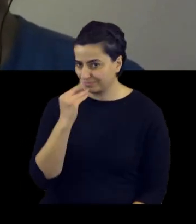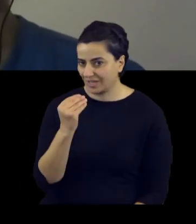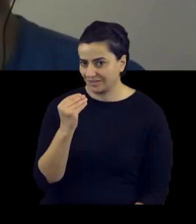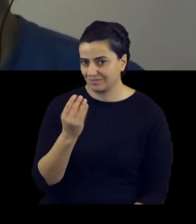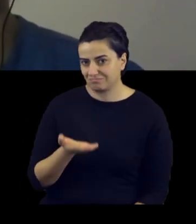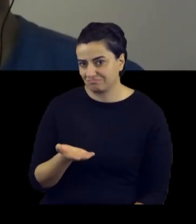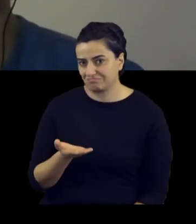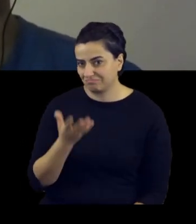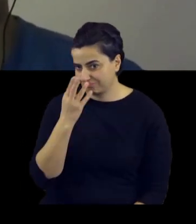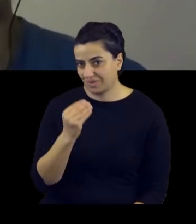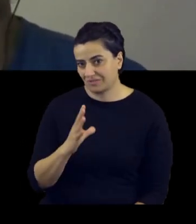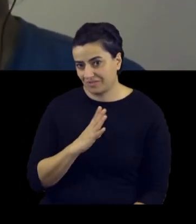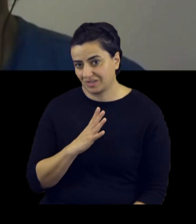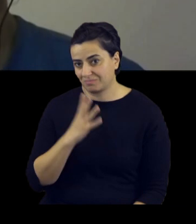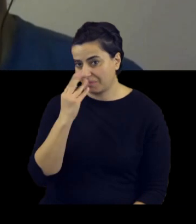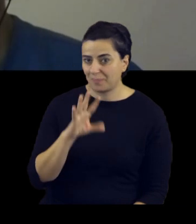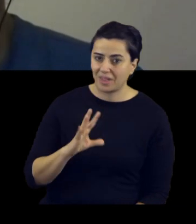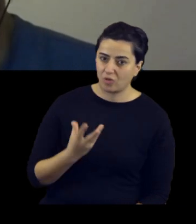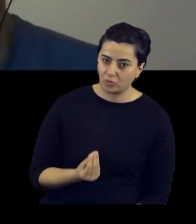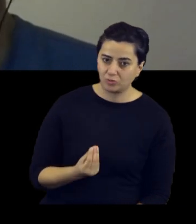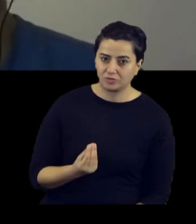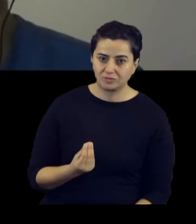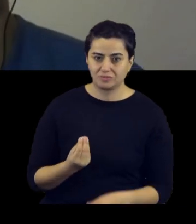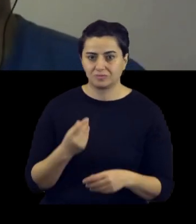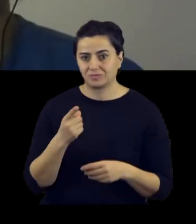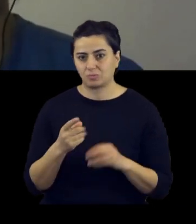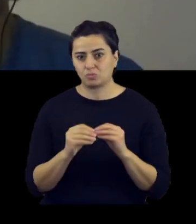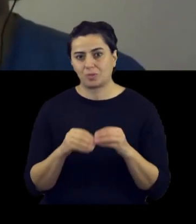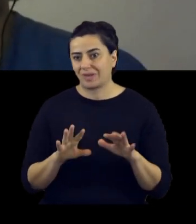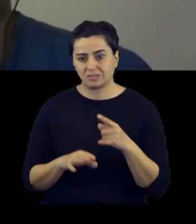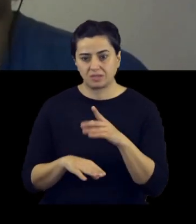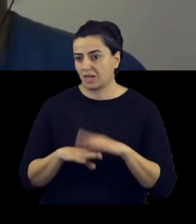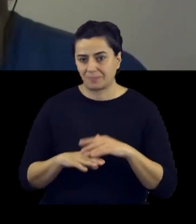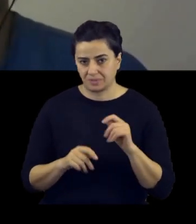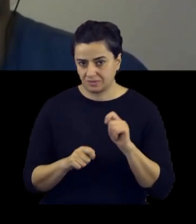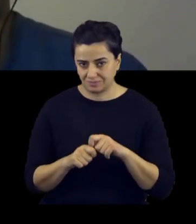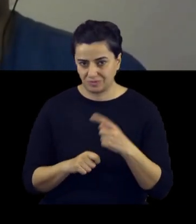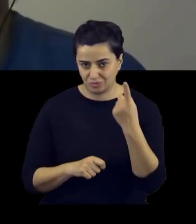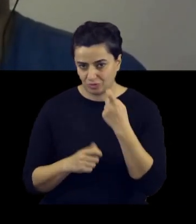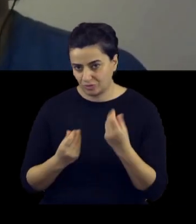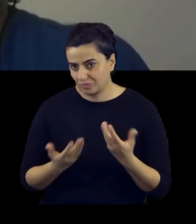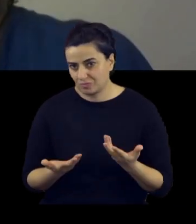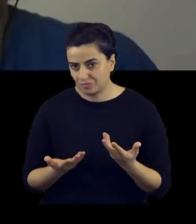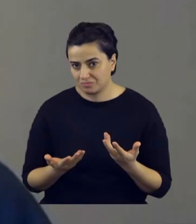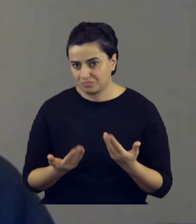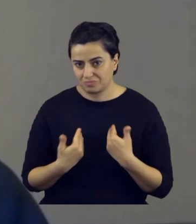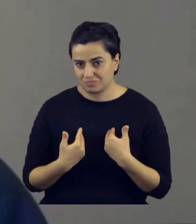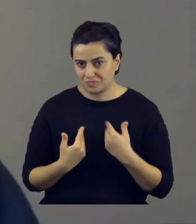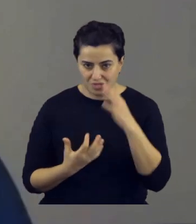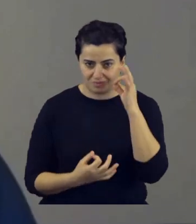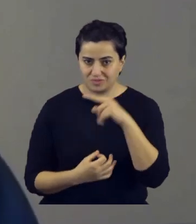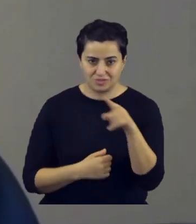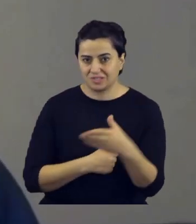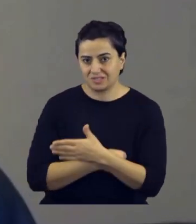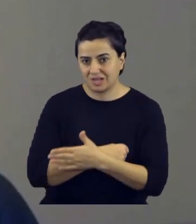Beğenildi. Beğenenler de oldu, beğenmeyenler de oldu. Senin problemin değil, neyi yaptın diyenler de oldu. Ama mesela ben